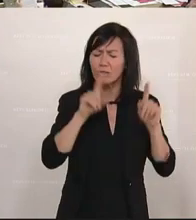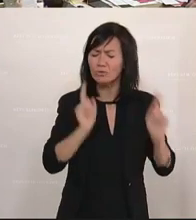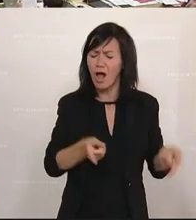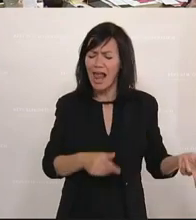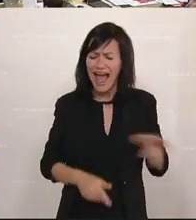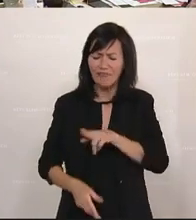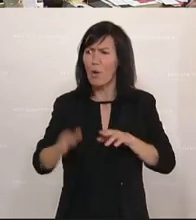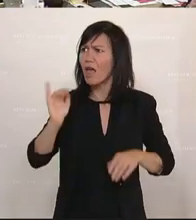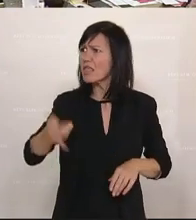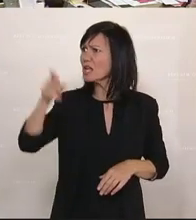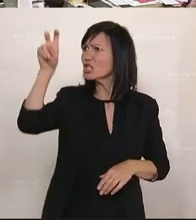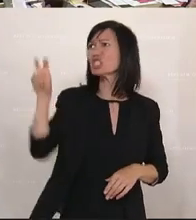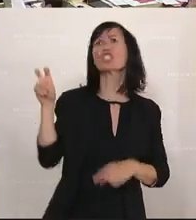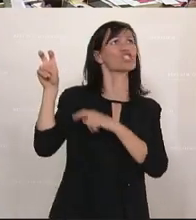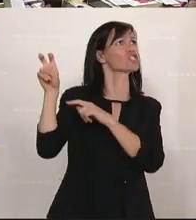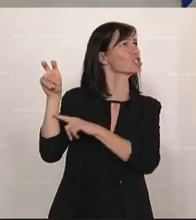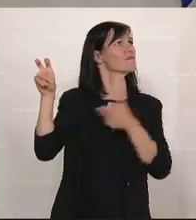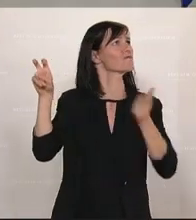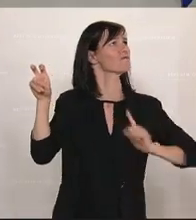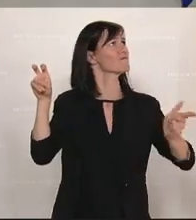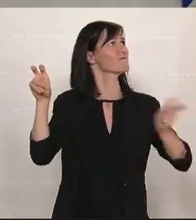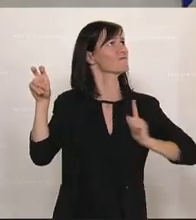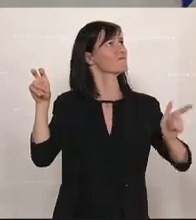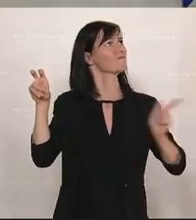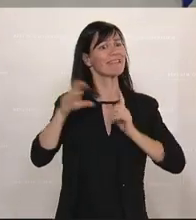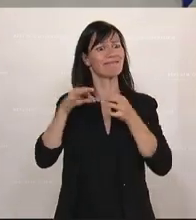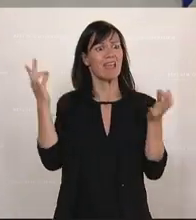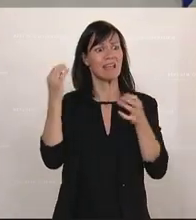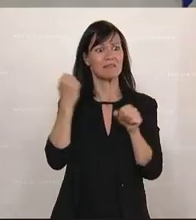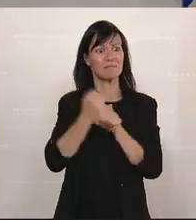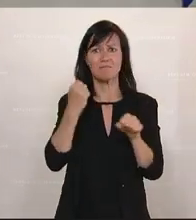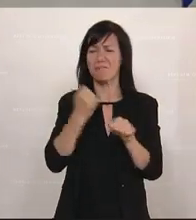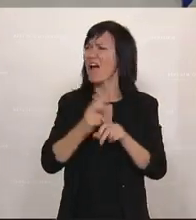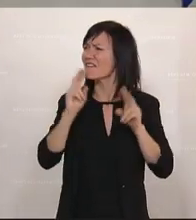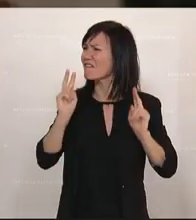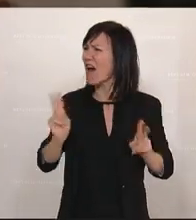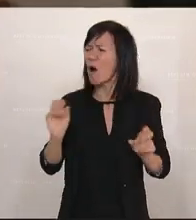Und Sie sitzen da oben und tun nichts. Es ist unerhört.